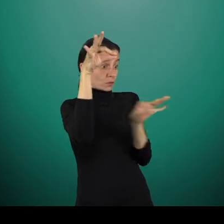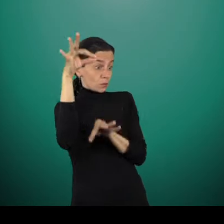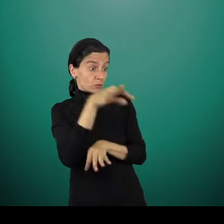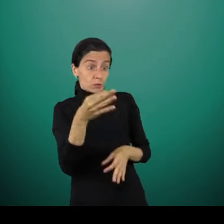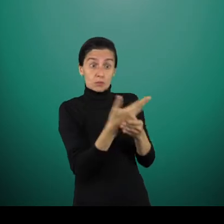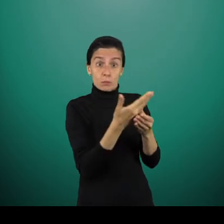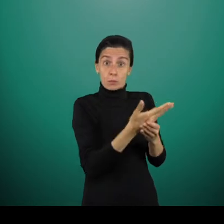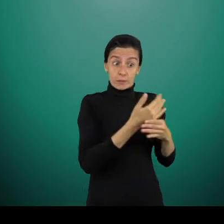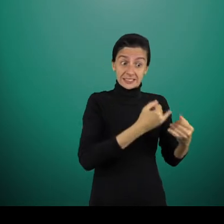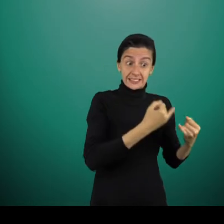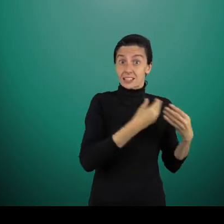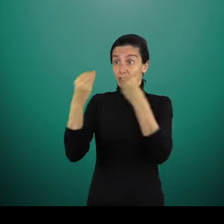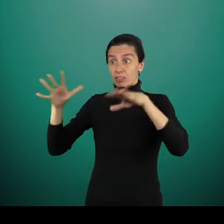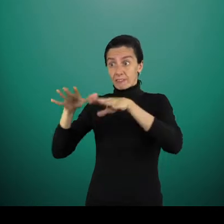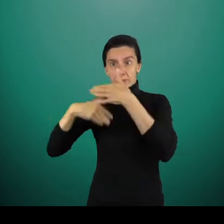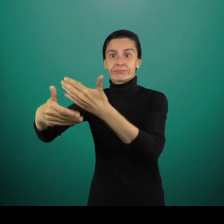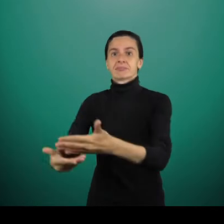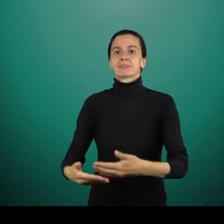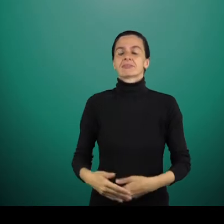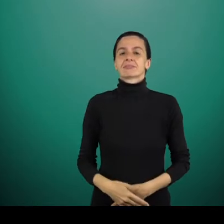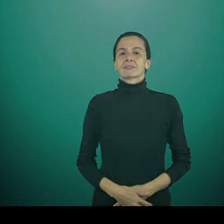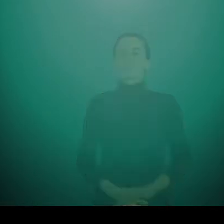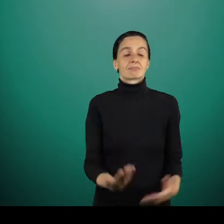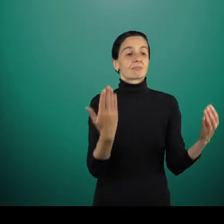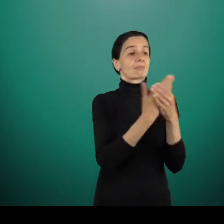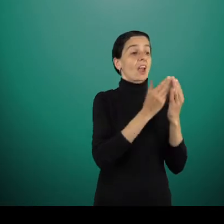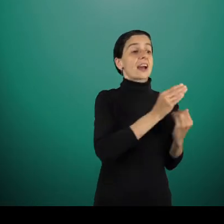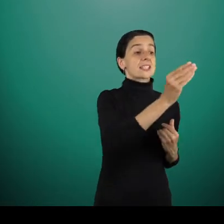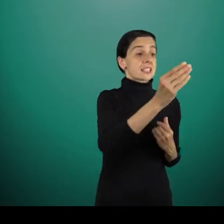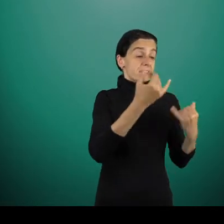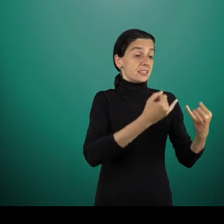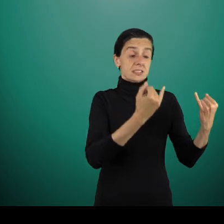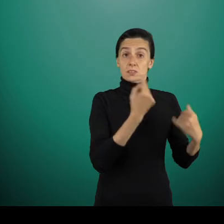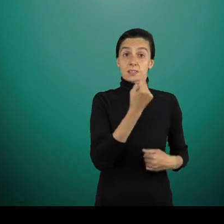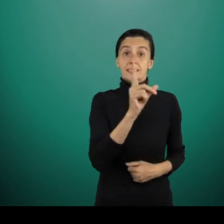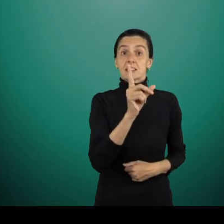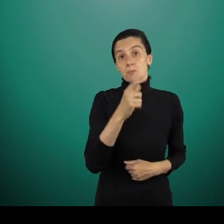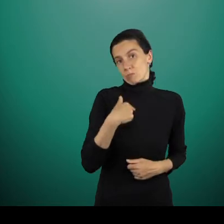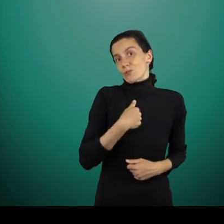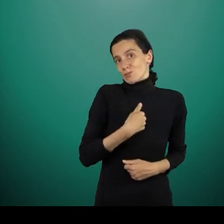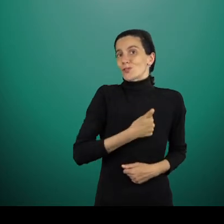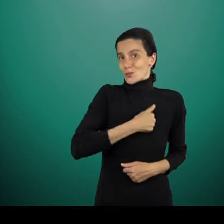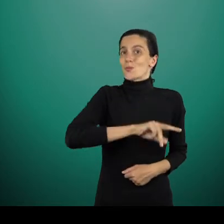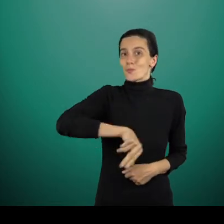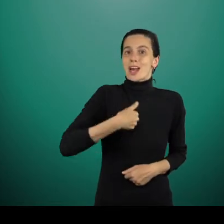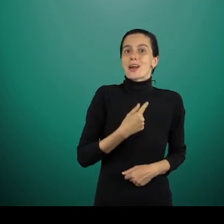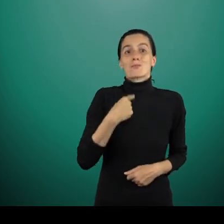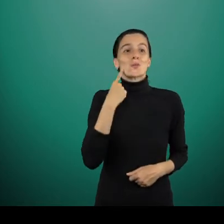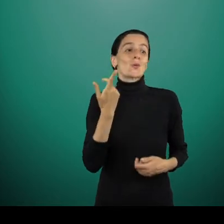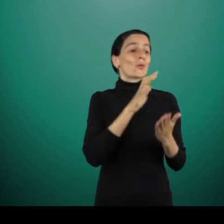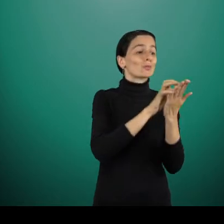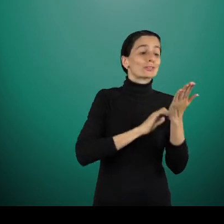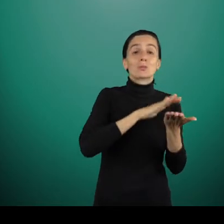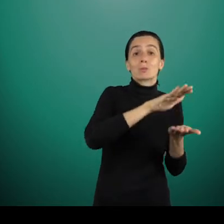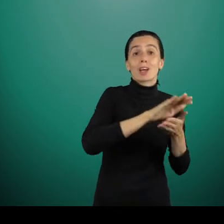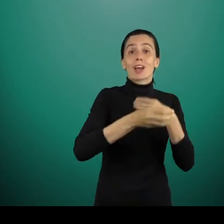des documents en notre possession qui vont les faire avancer dans leur travail. Nos archives vont être utilisées d'abord par nous-mêmes, soit